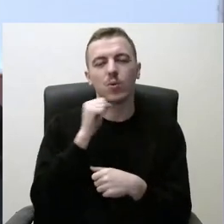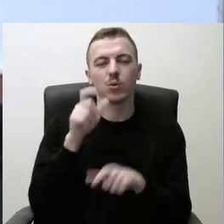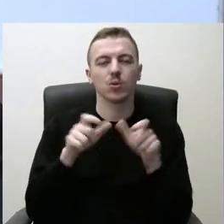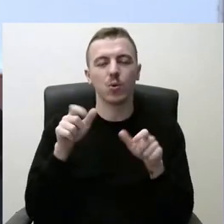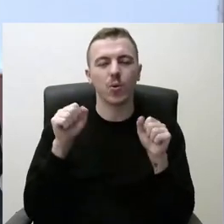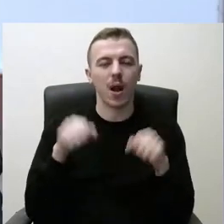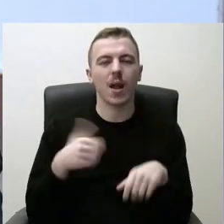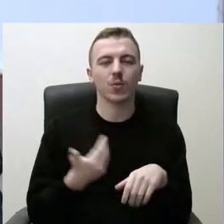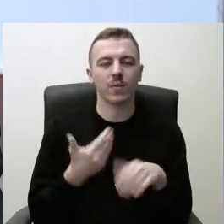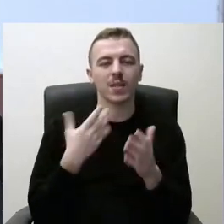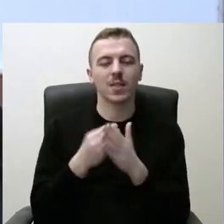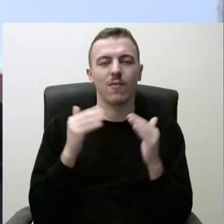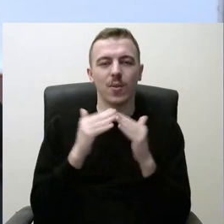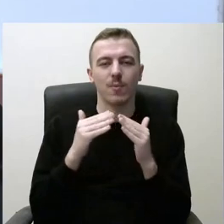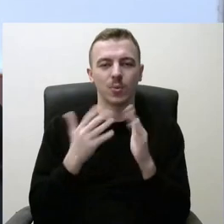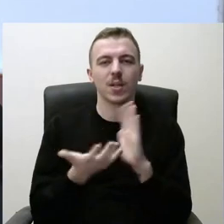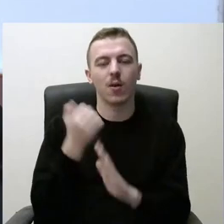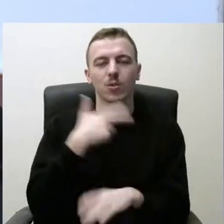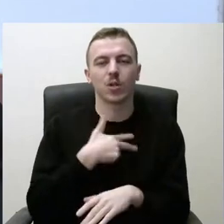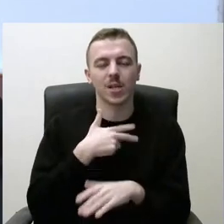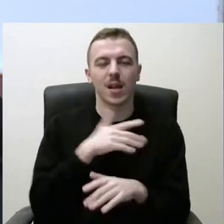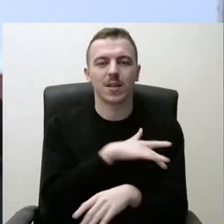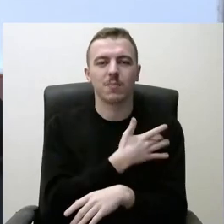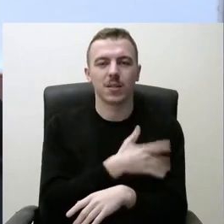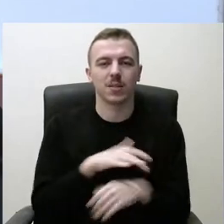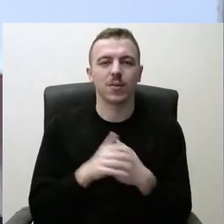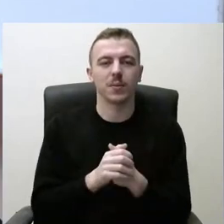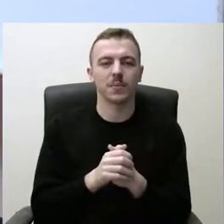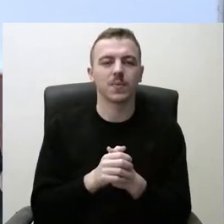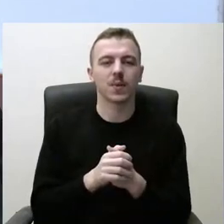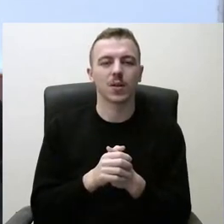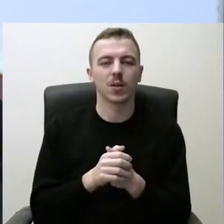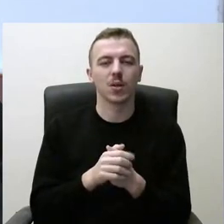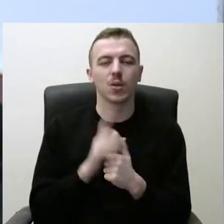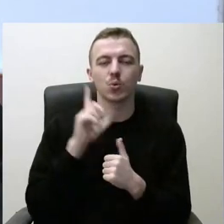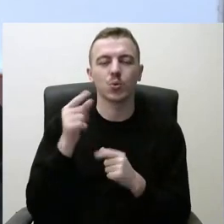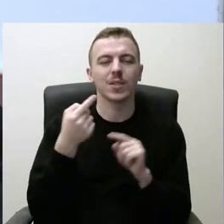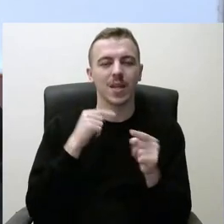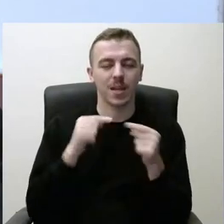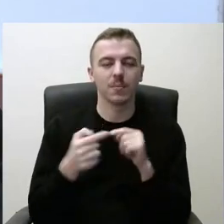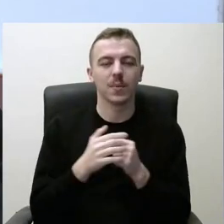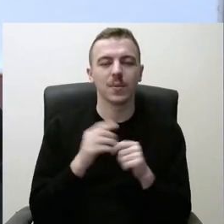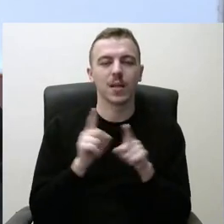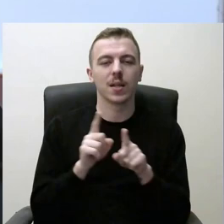galėtų gyventi savo namuose ir gautų socialinės paslaugos. Susisiekimas, taip pat atliepintis